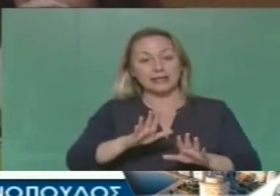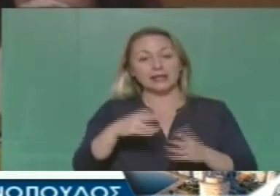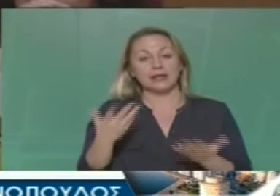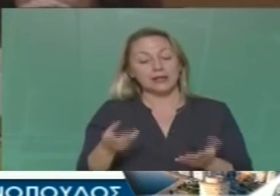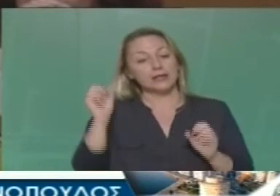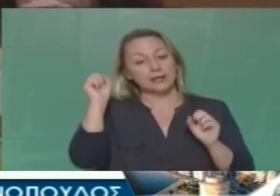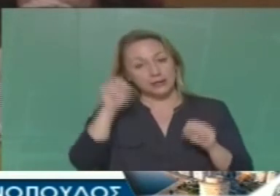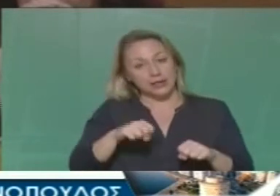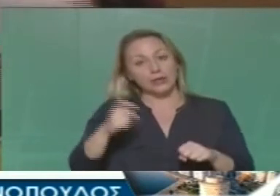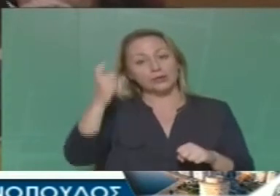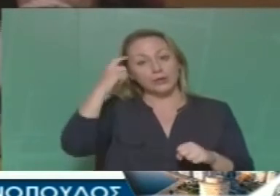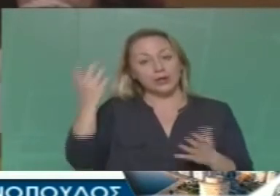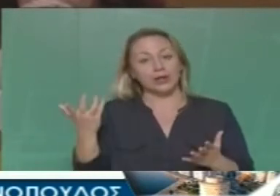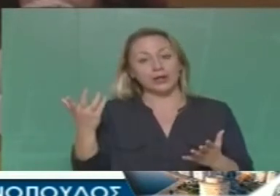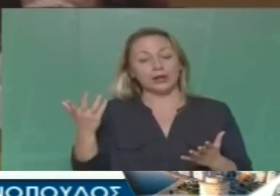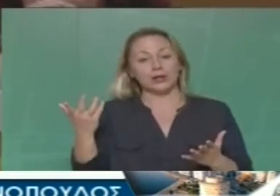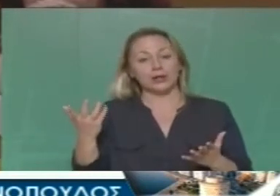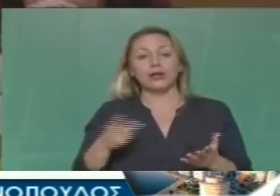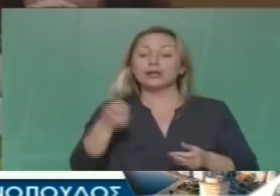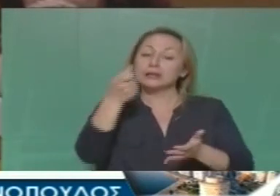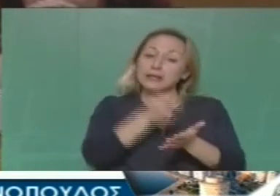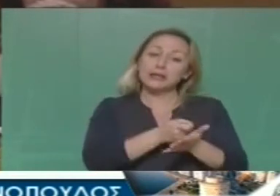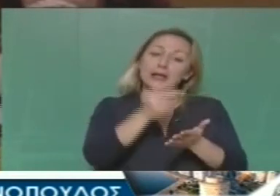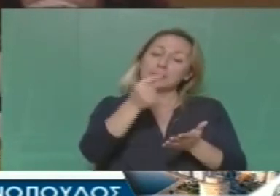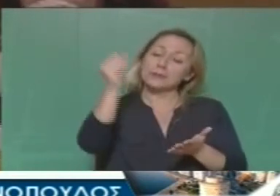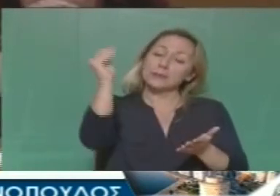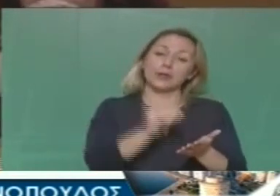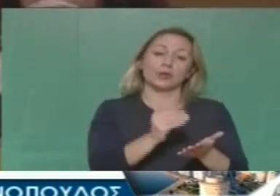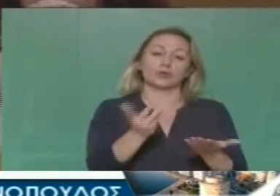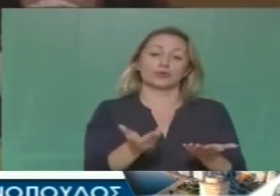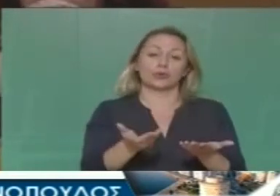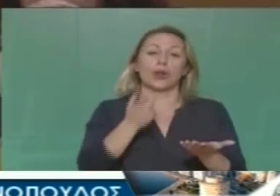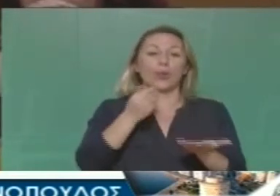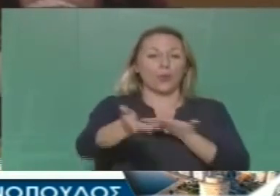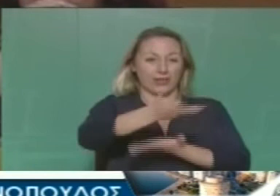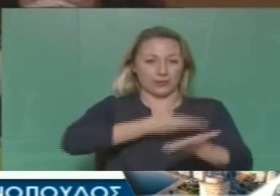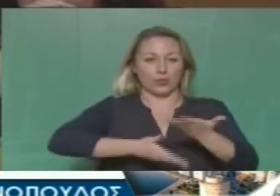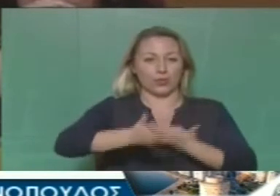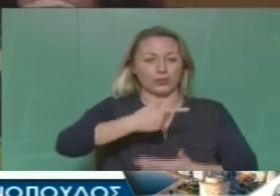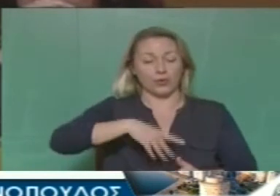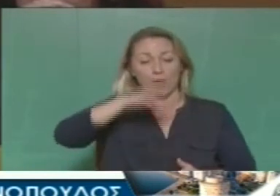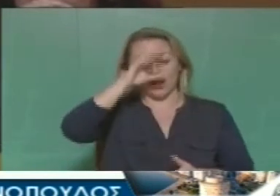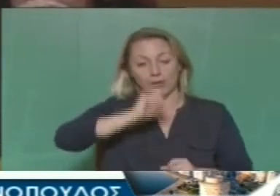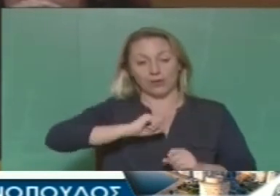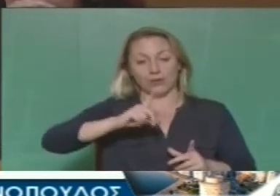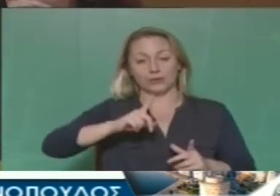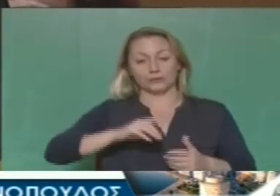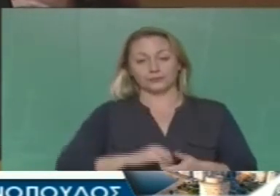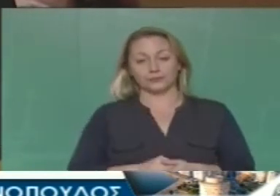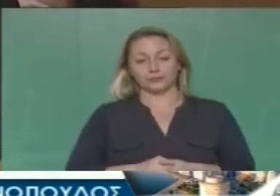Δήμαρχε Ας μιωθούν τα τέλη Ας μιωθούν τα τέλη Είναι τρομακτικά Ακόμα και για να τα αφήσεις